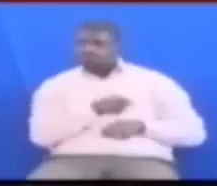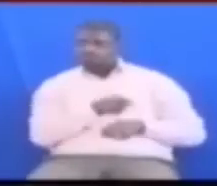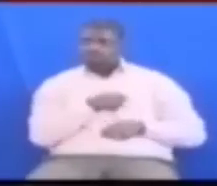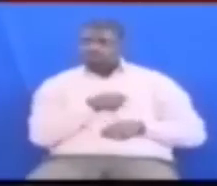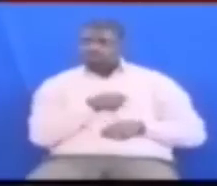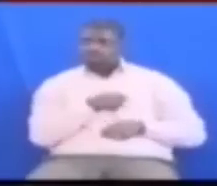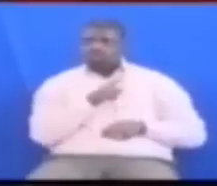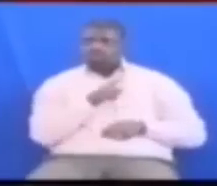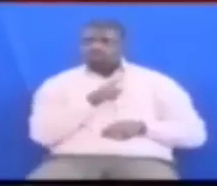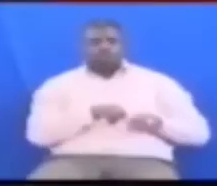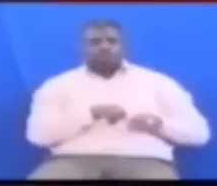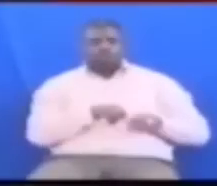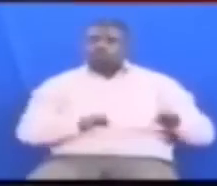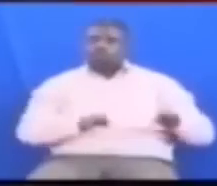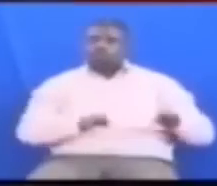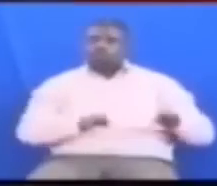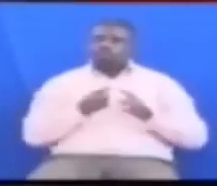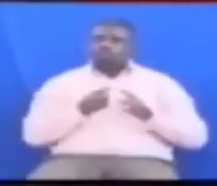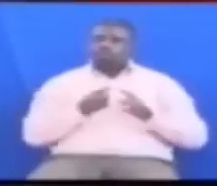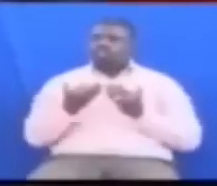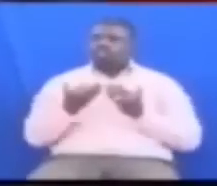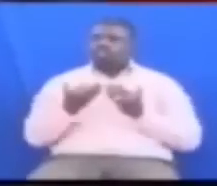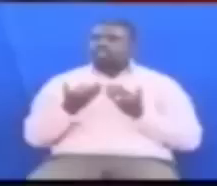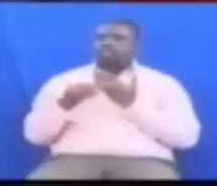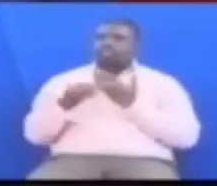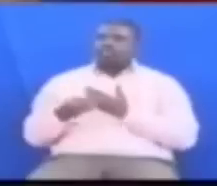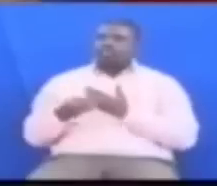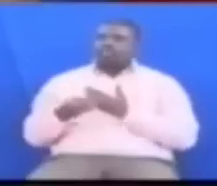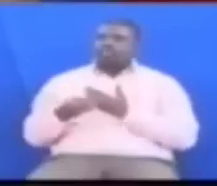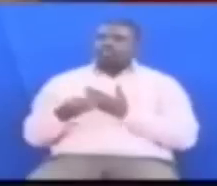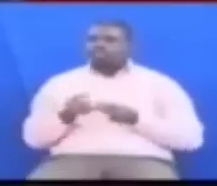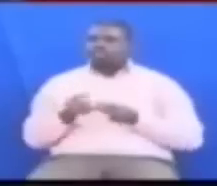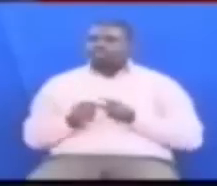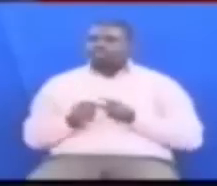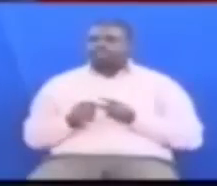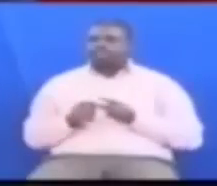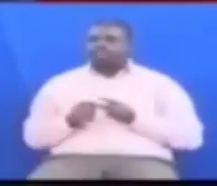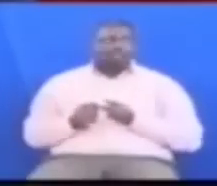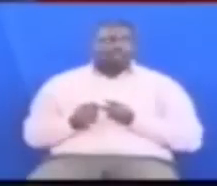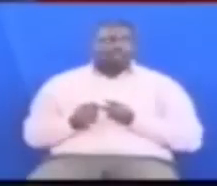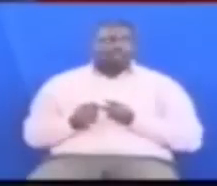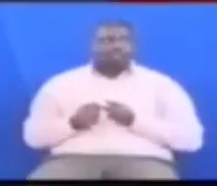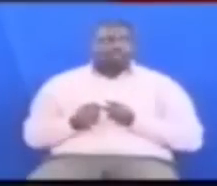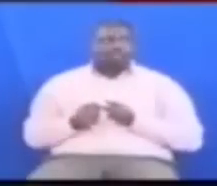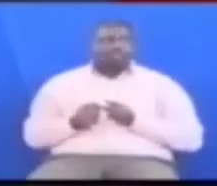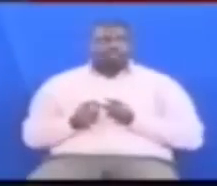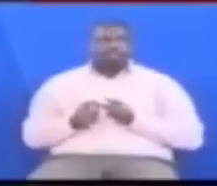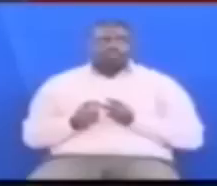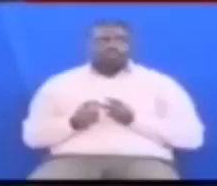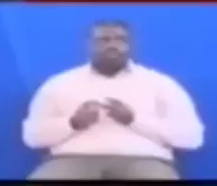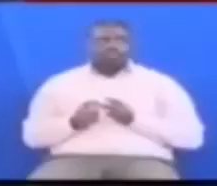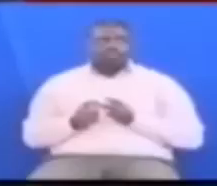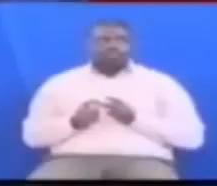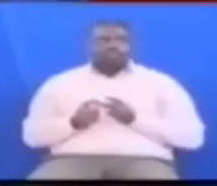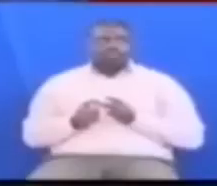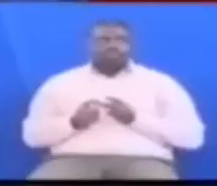Utawara bora tunawuzungumza hapa Na utawabora wa inagiani Demokwasia tunawuzungumza Demokwasia ipi Kama DC yuko pale Kuangalia